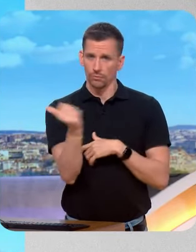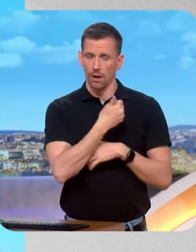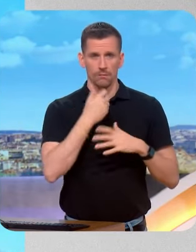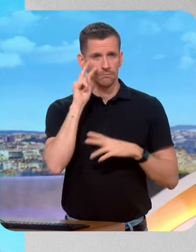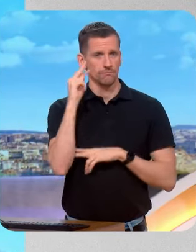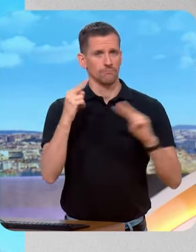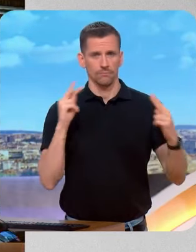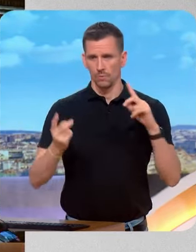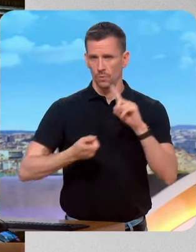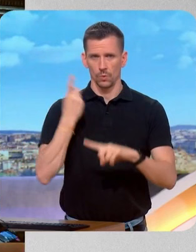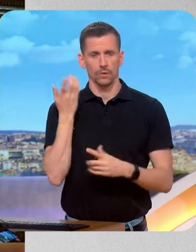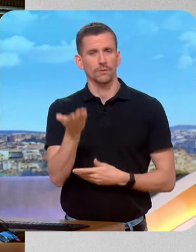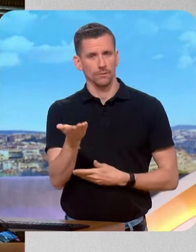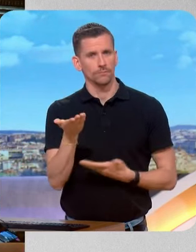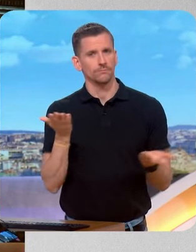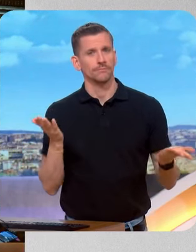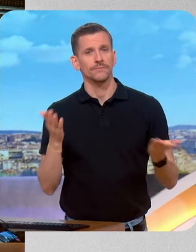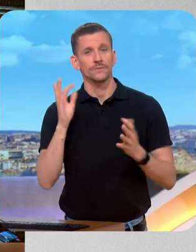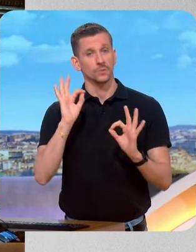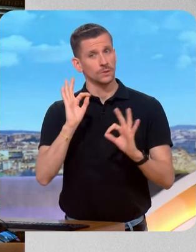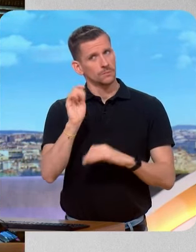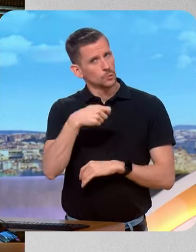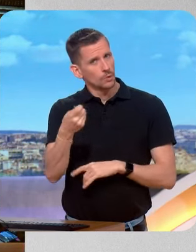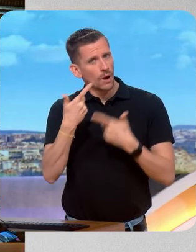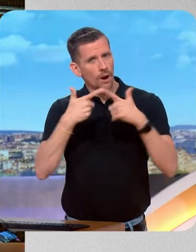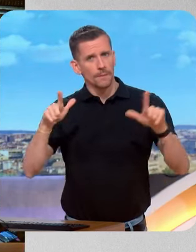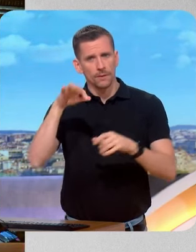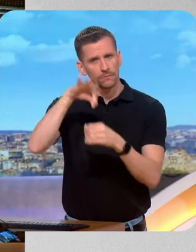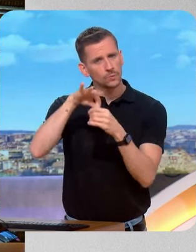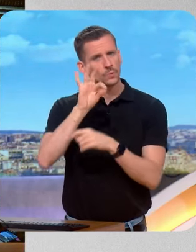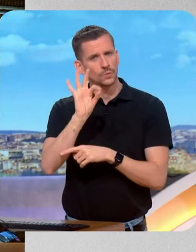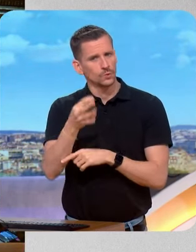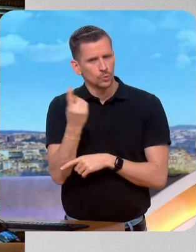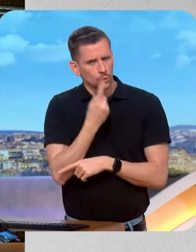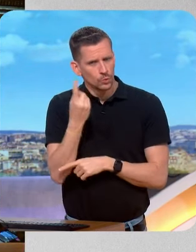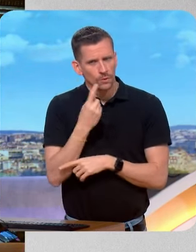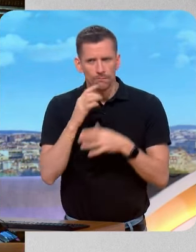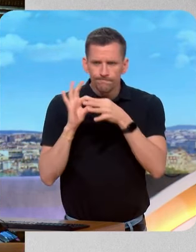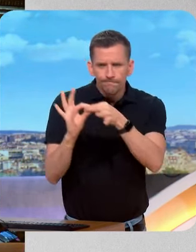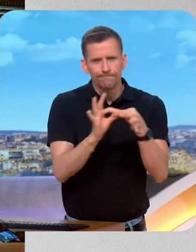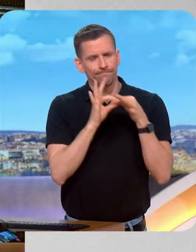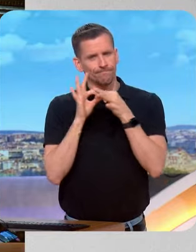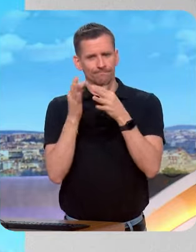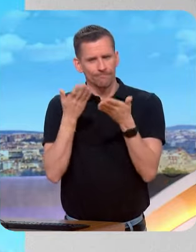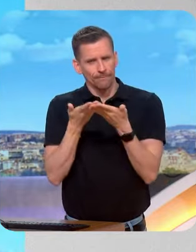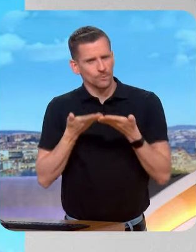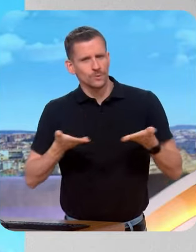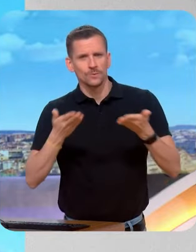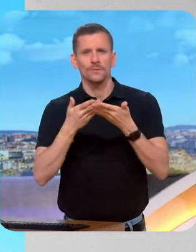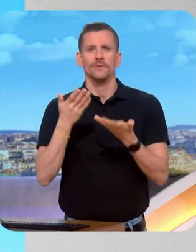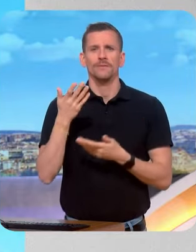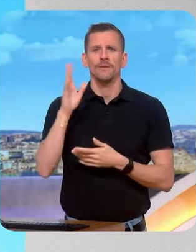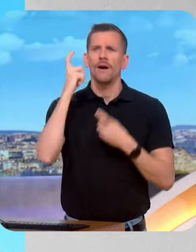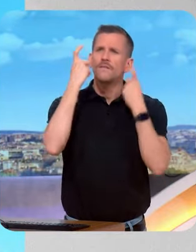nonobstant la liberté de vote qui est consubstantielle chez nous, on se retrouve toujours dans l'unité quand l'essentiel est en jeu. Donc, on ne se pose pas la question